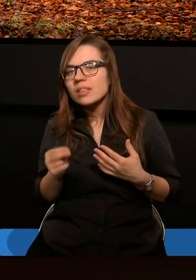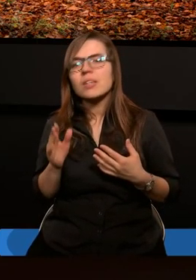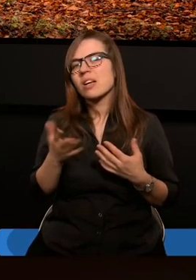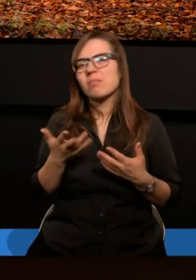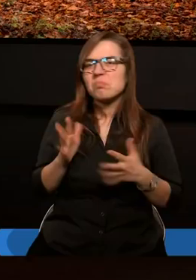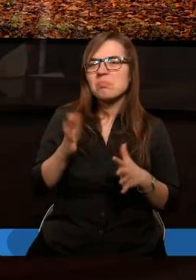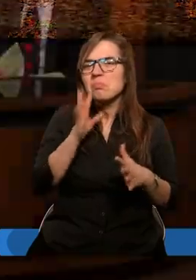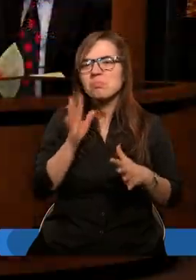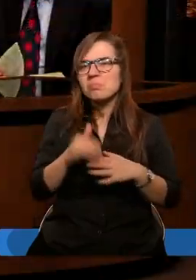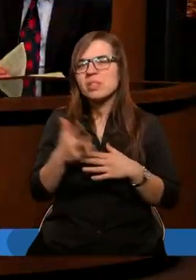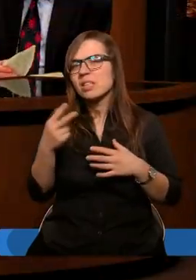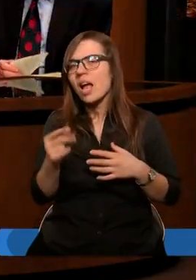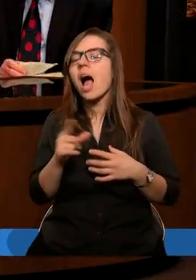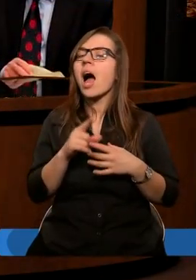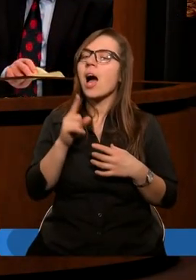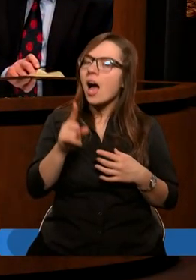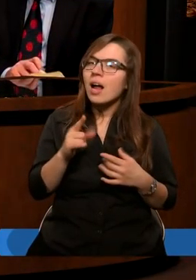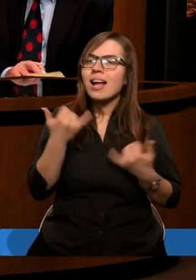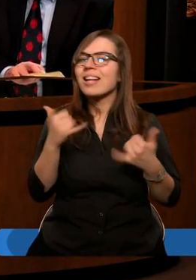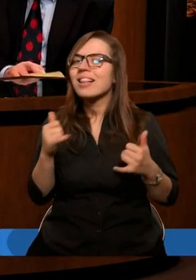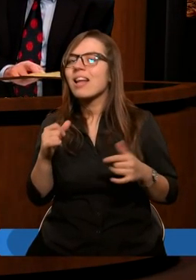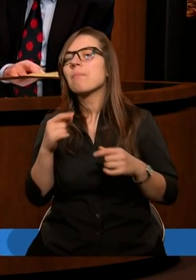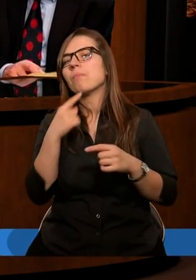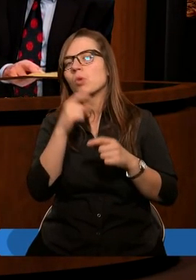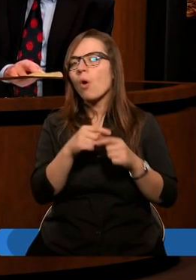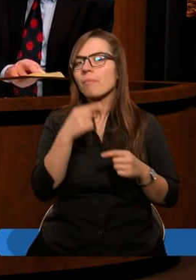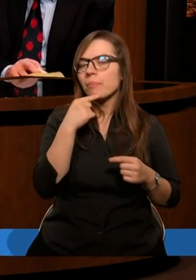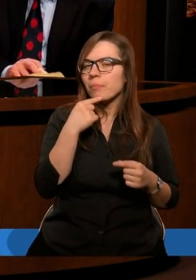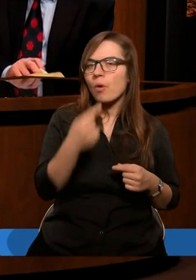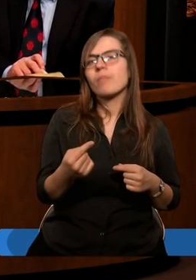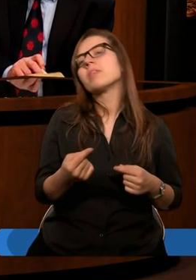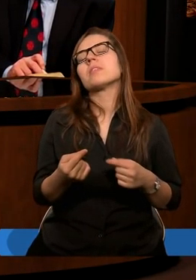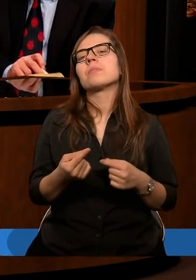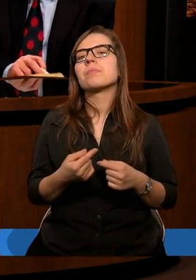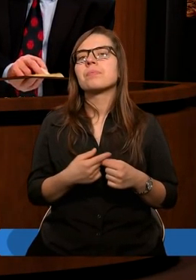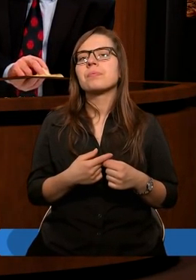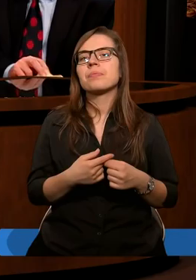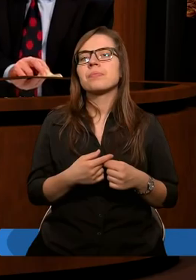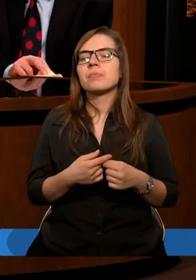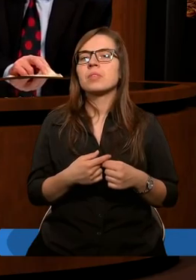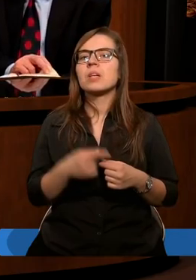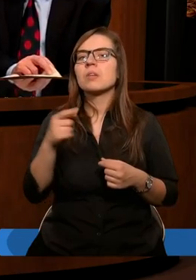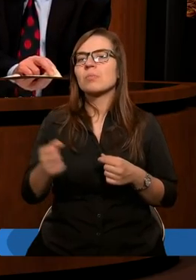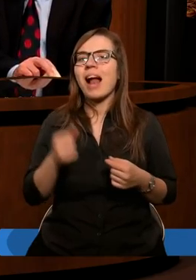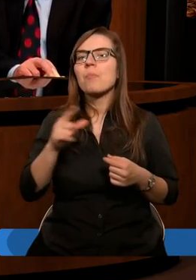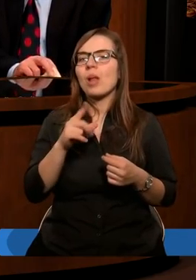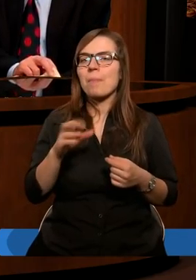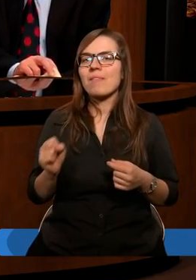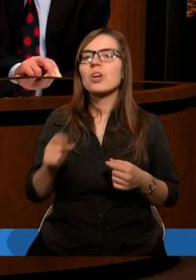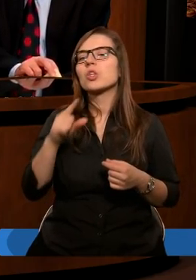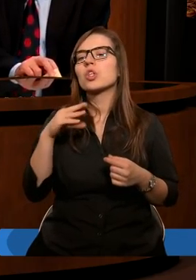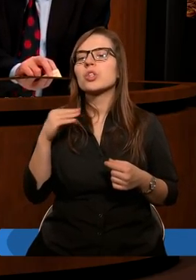Bynajmniej. Innymi słowy tam jest taka myśl kontynuowana przez apostoła Pawła,